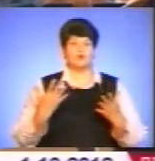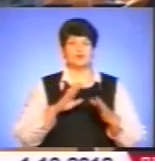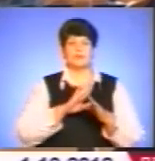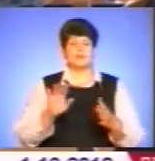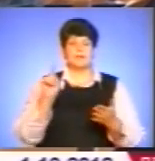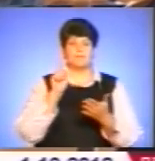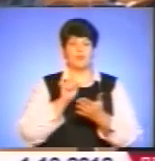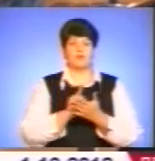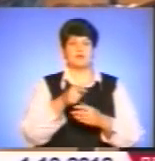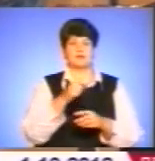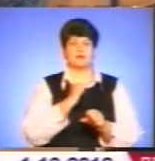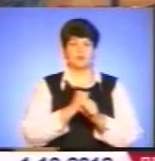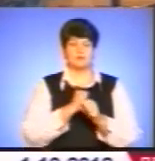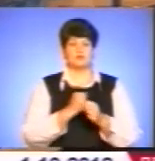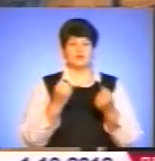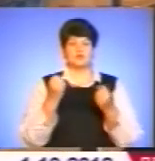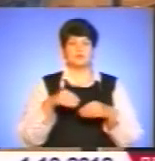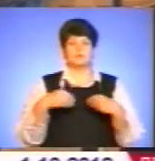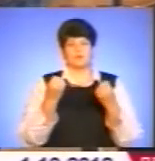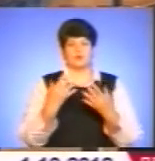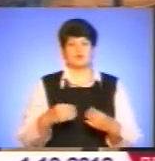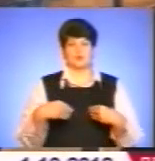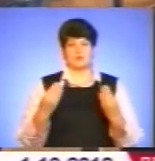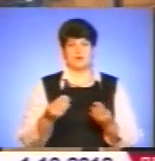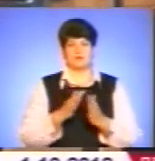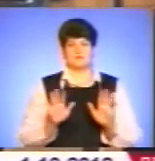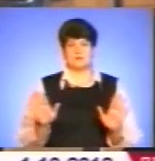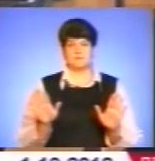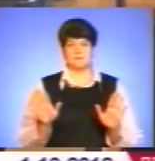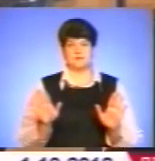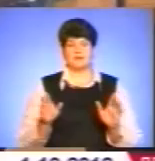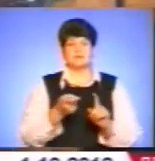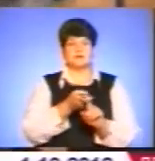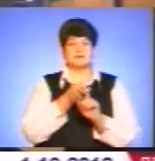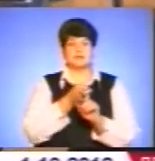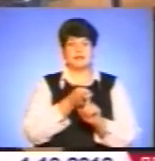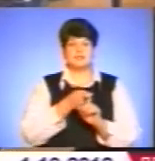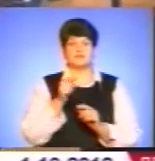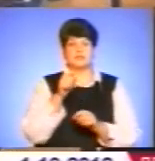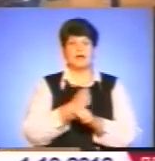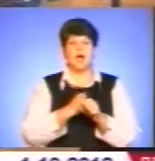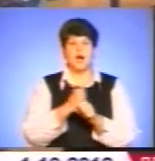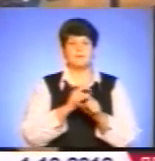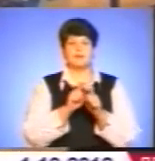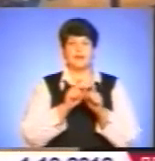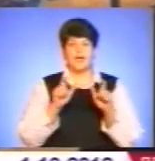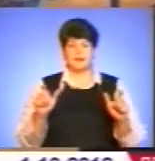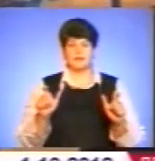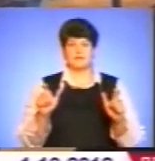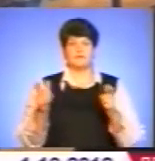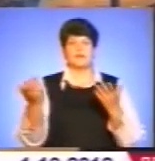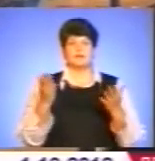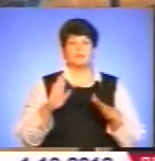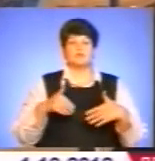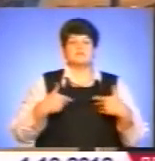повинні зробити, щоб так дати. Але ж це вже залежить від тих аптек, в які ми